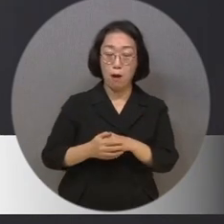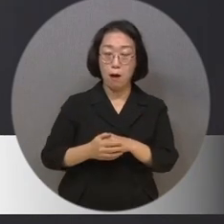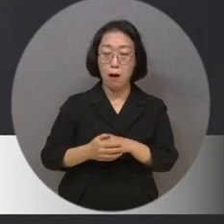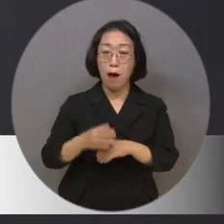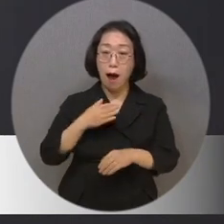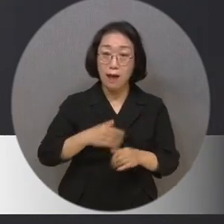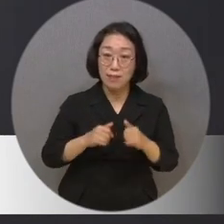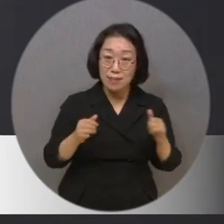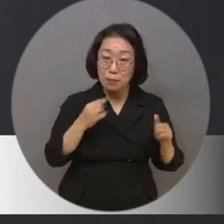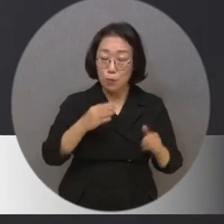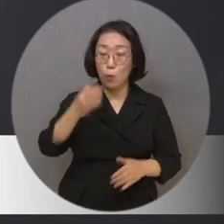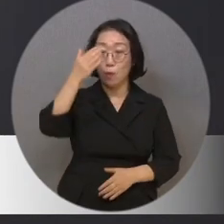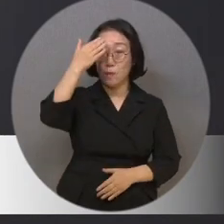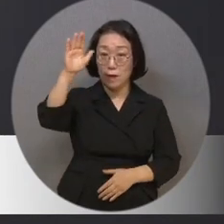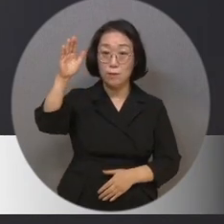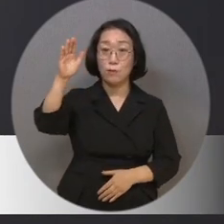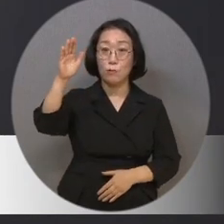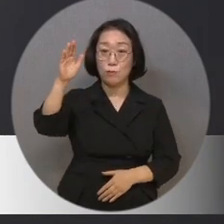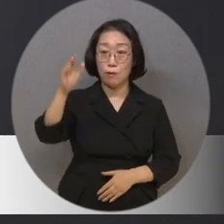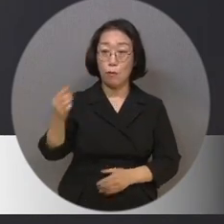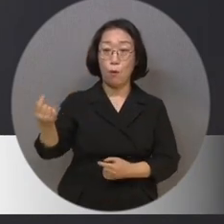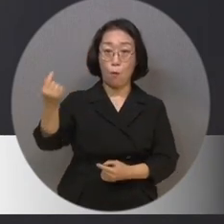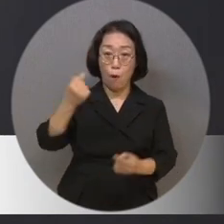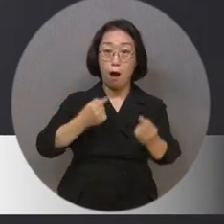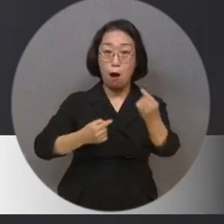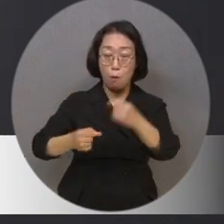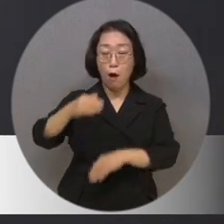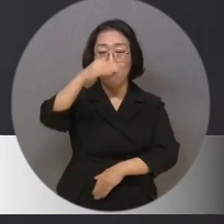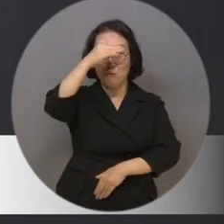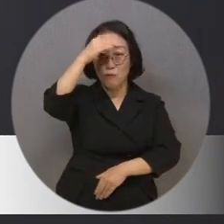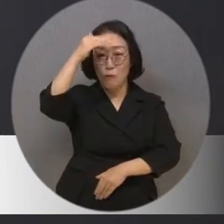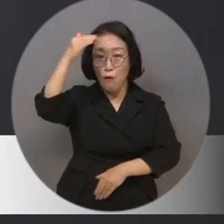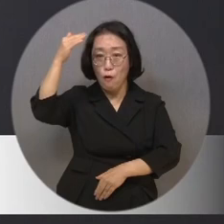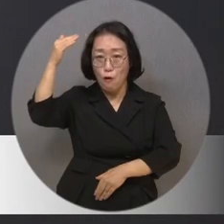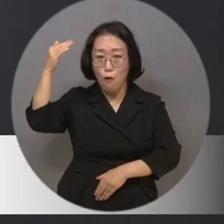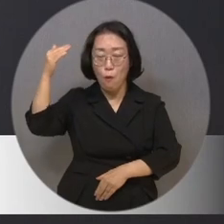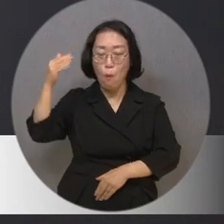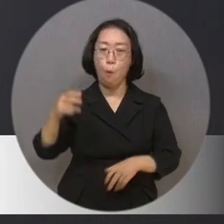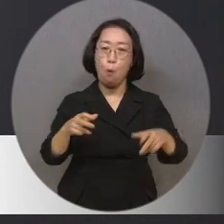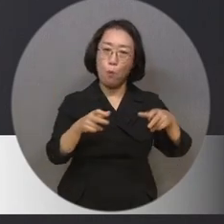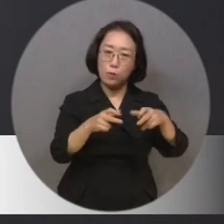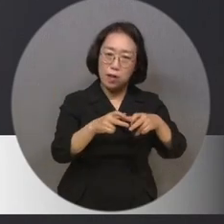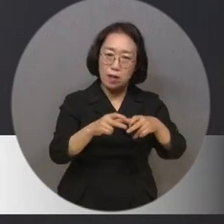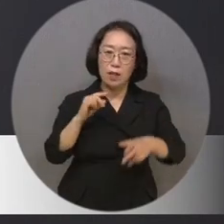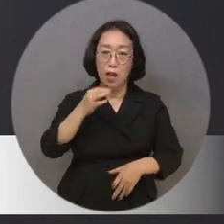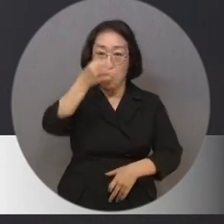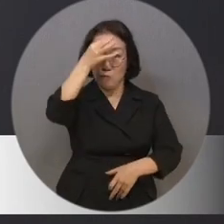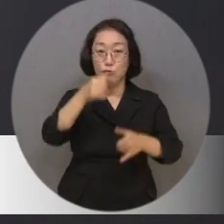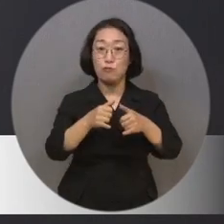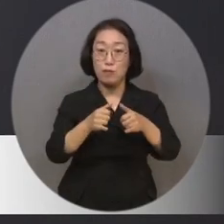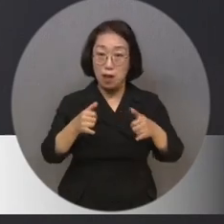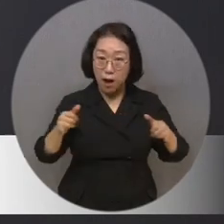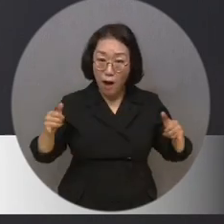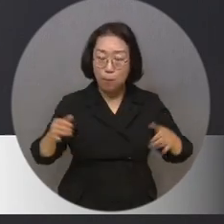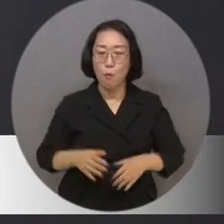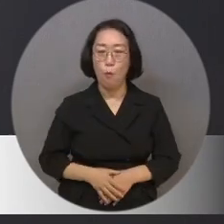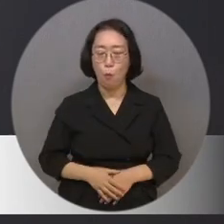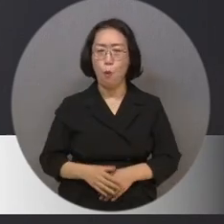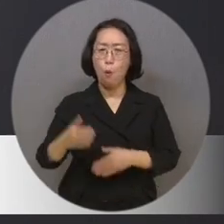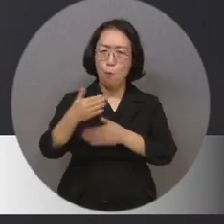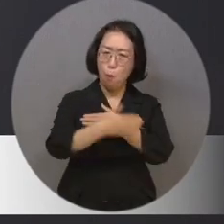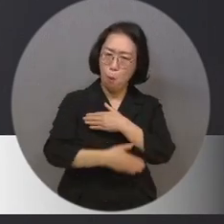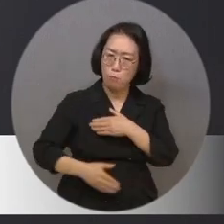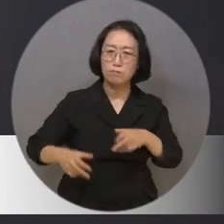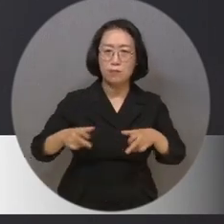지인이 아닌 모르는 사람들도 관람을 하면서 장애 예술인들이 이렇게 몸은